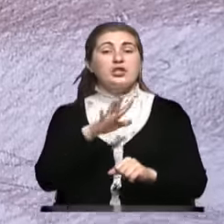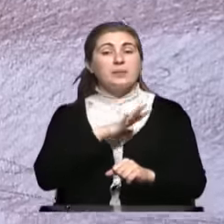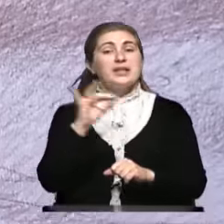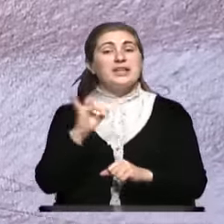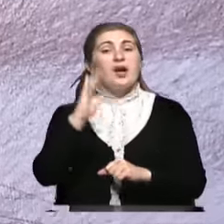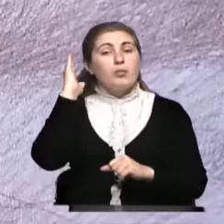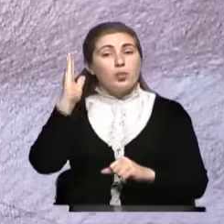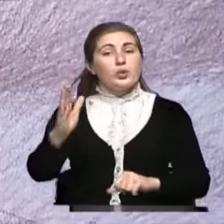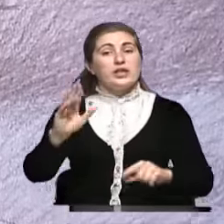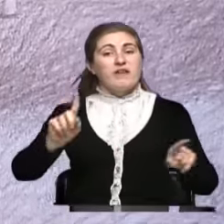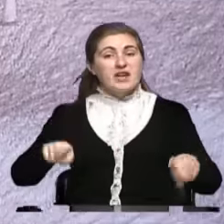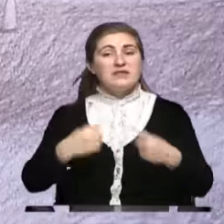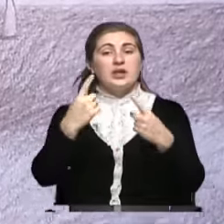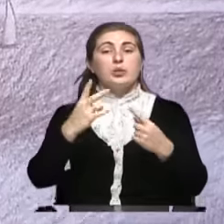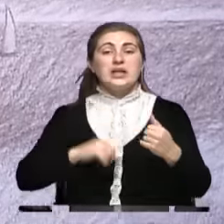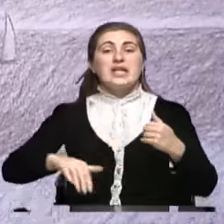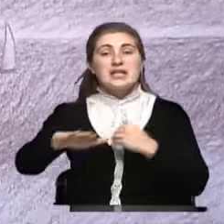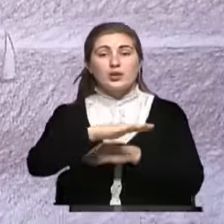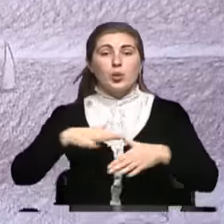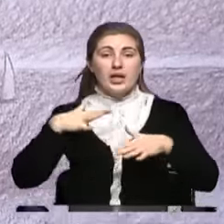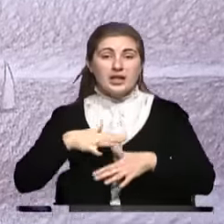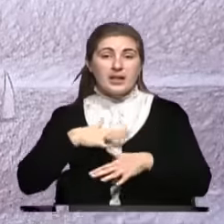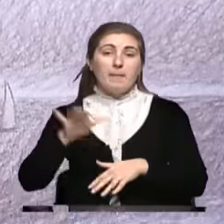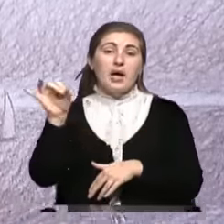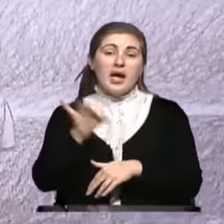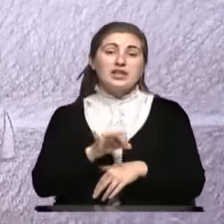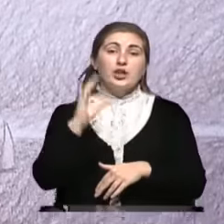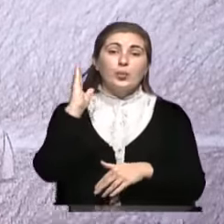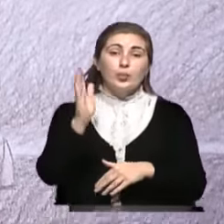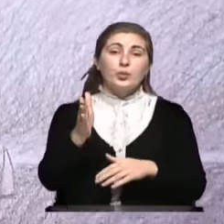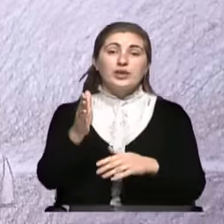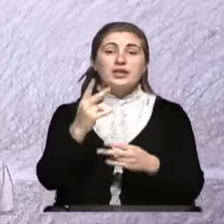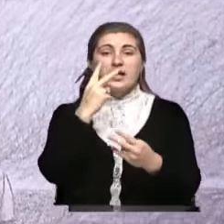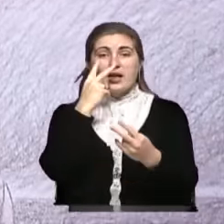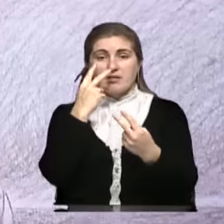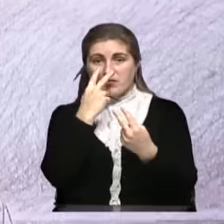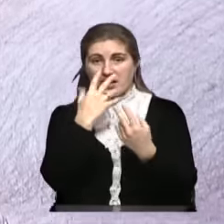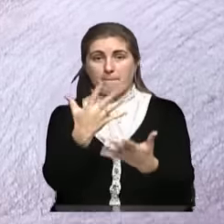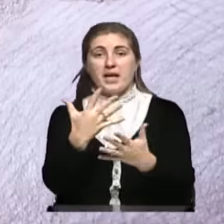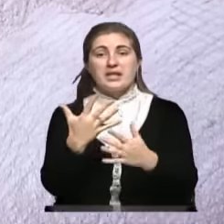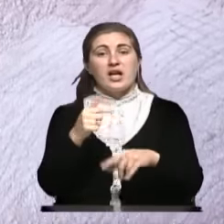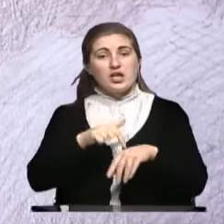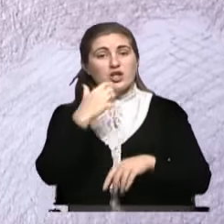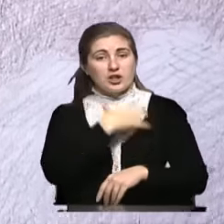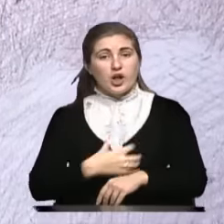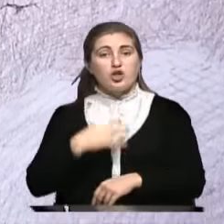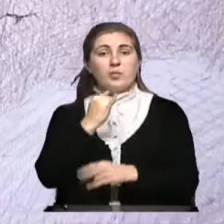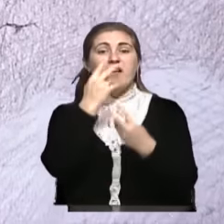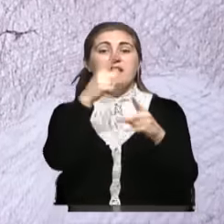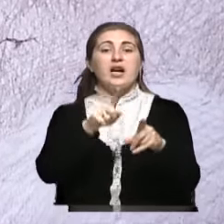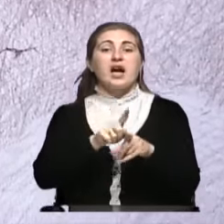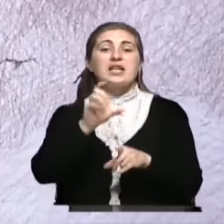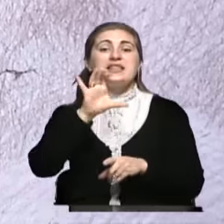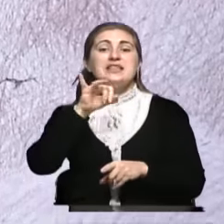будет воздвигнута на территории Крыма и будет заметна, значима и видима как символ